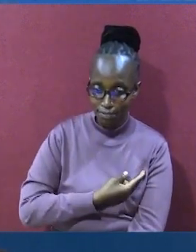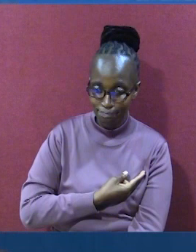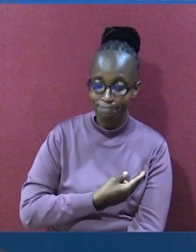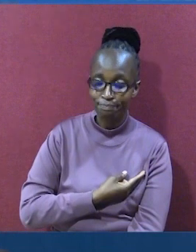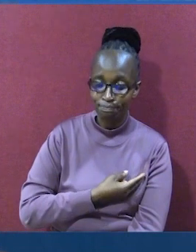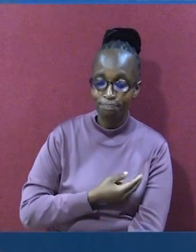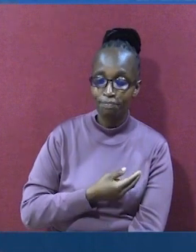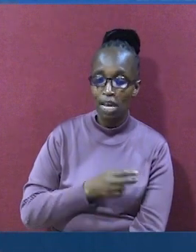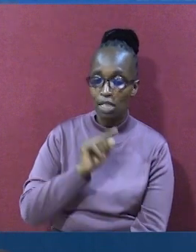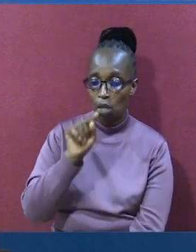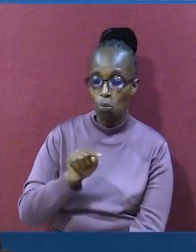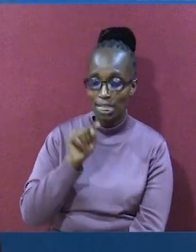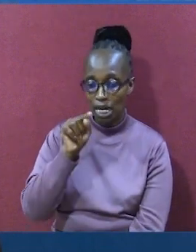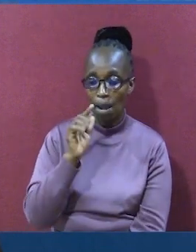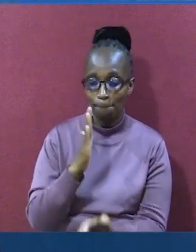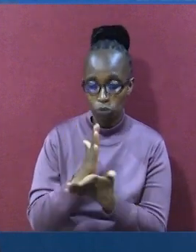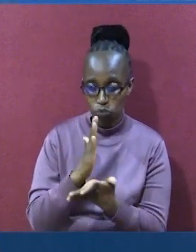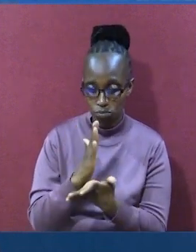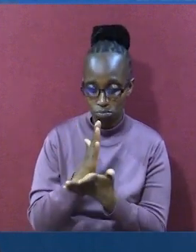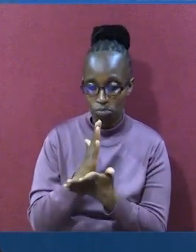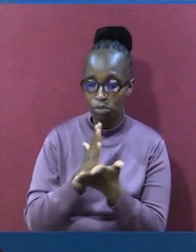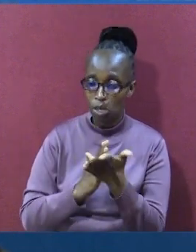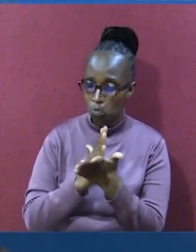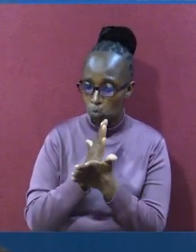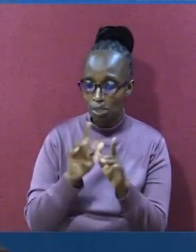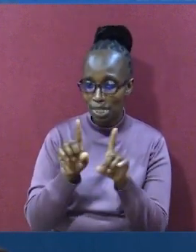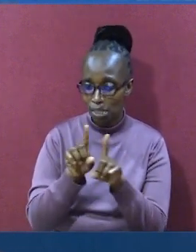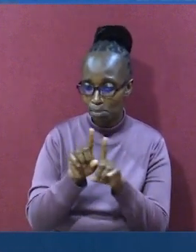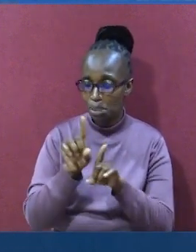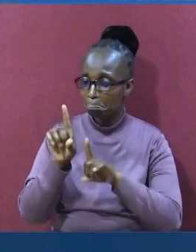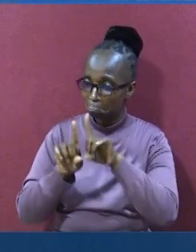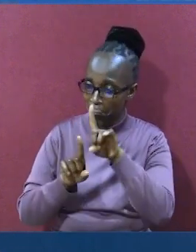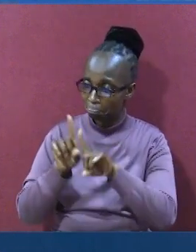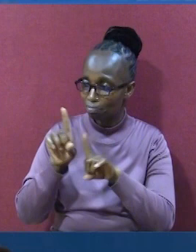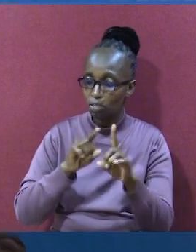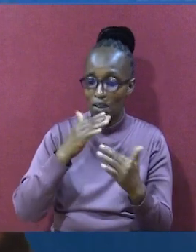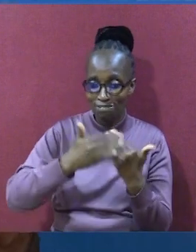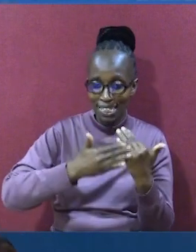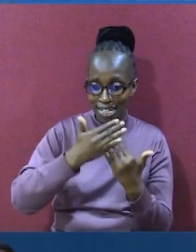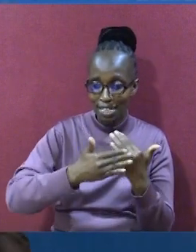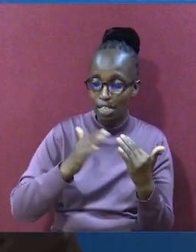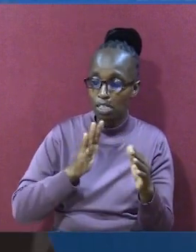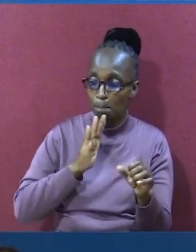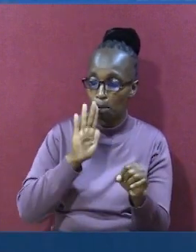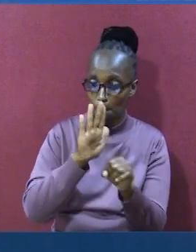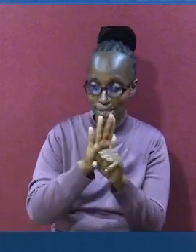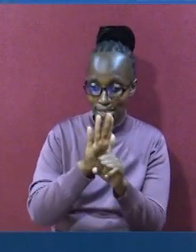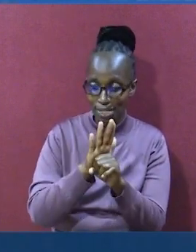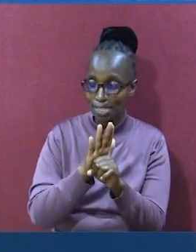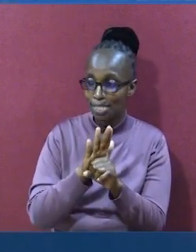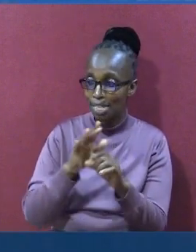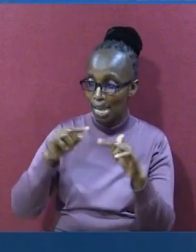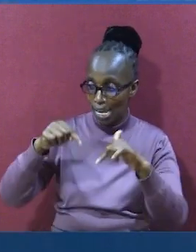Yani ya kutunza ahadi. Katika hii safari. Ya kuendilia na kumtanzimia